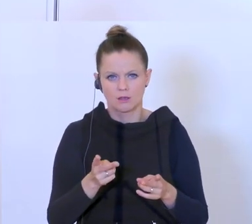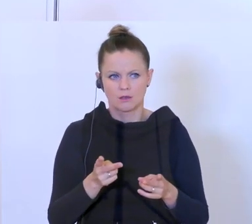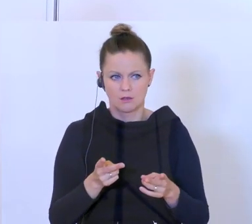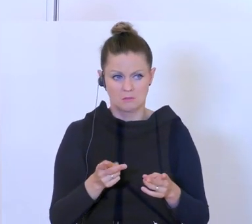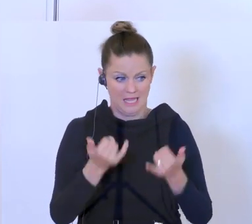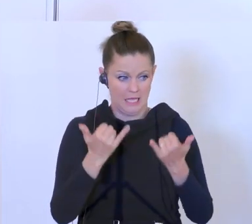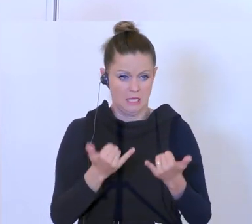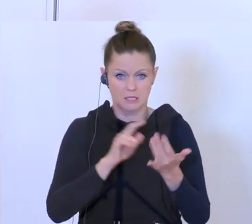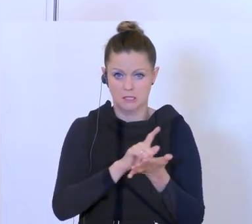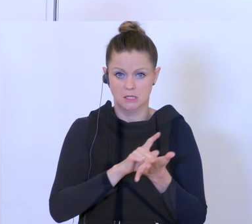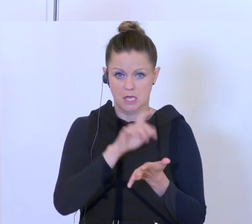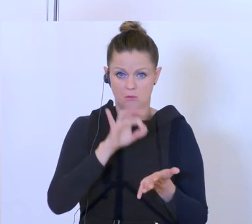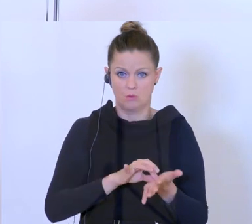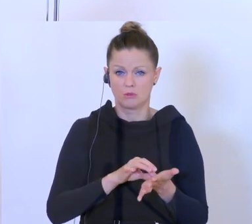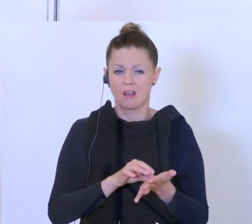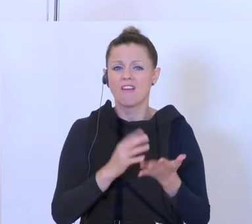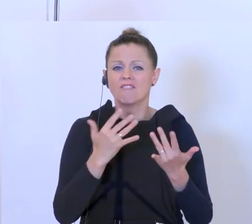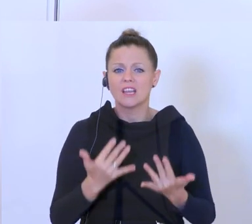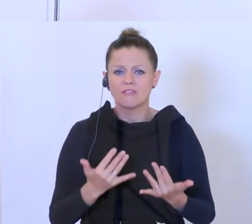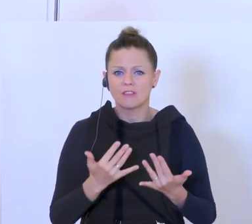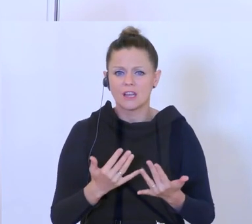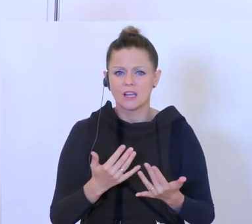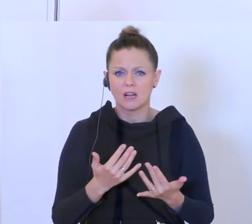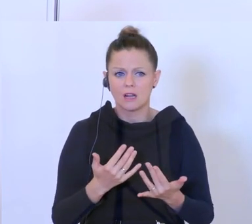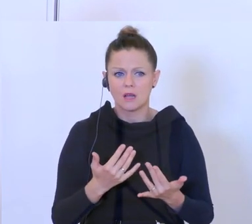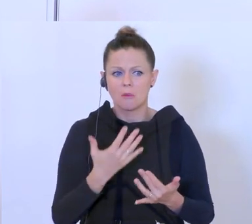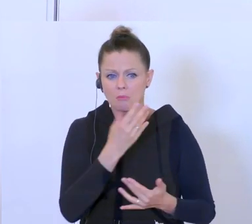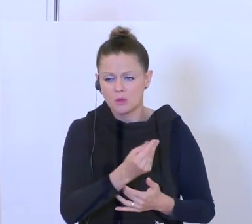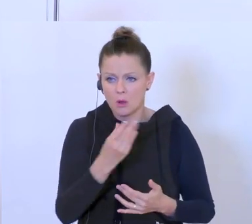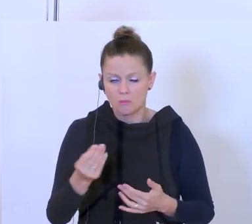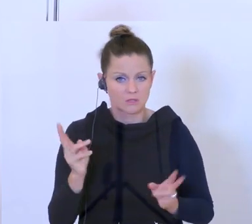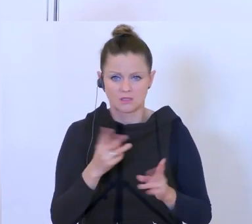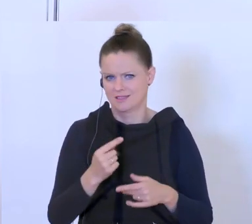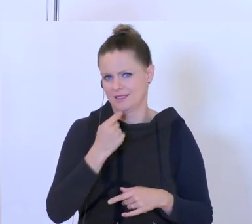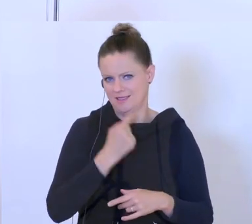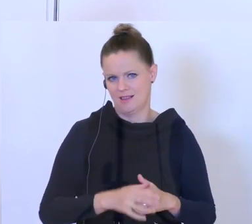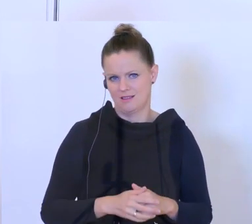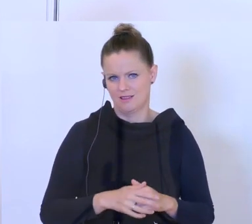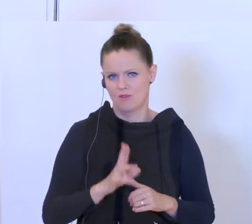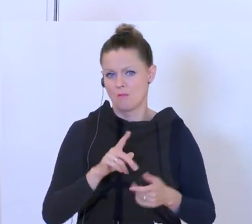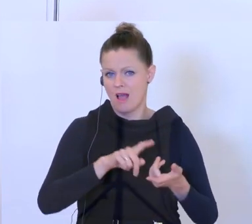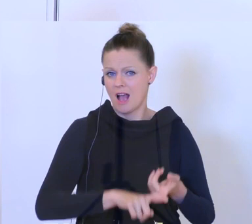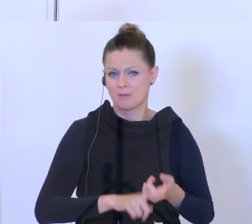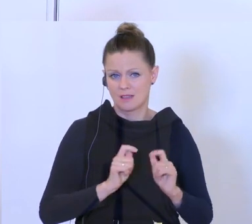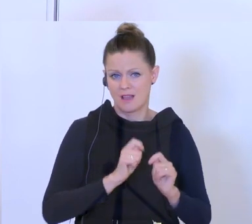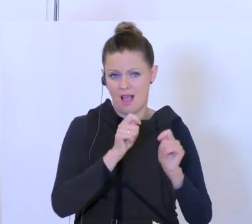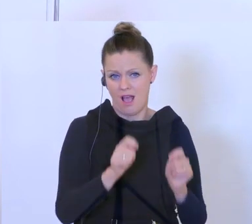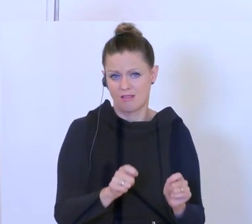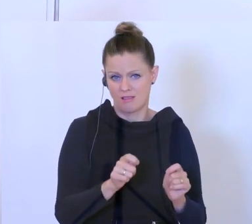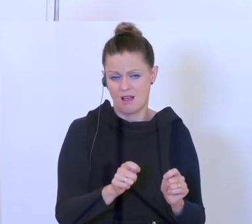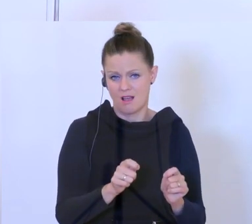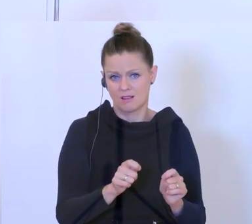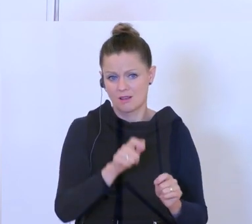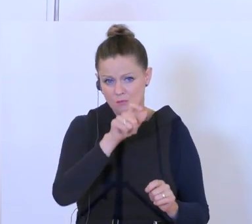heutigen Zeitpunkt schauen, hier mit wieviel bedacht ist. Weil ja das von den einzelnen Antragstellerinnen und Antragstellern und